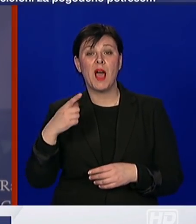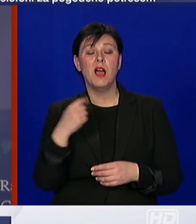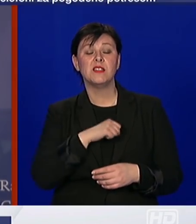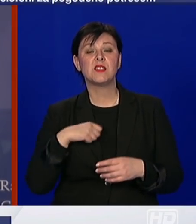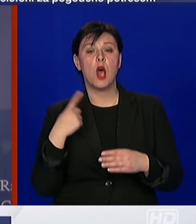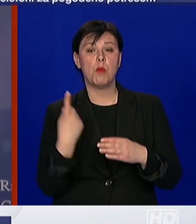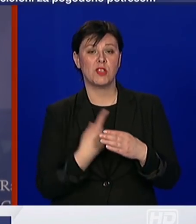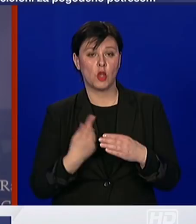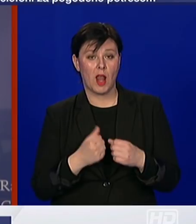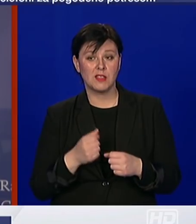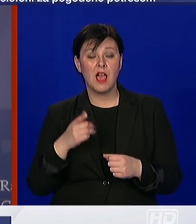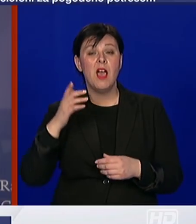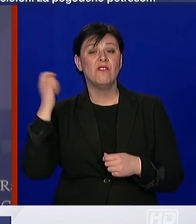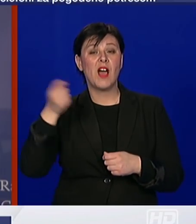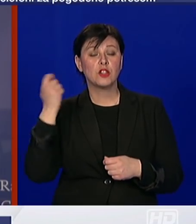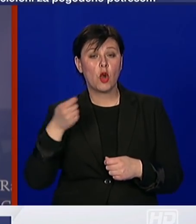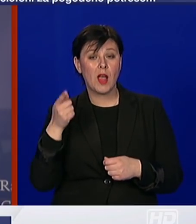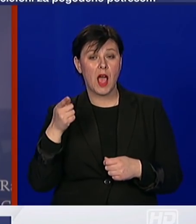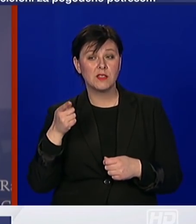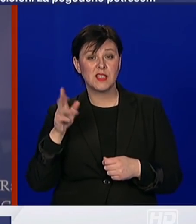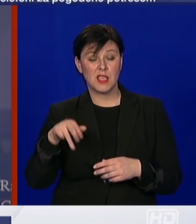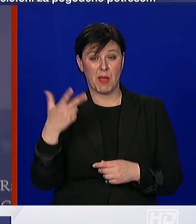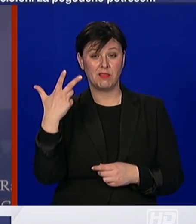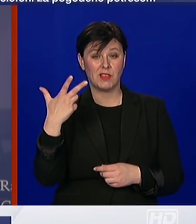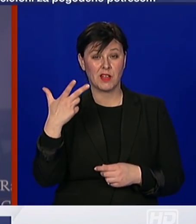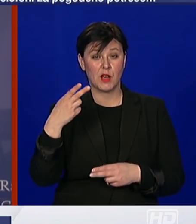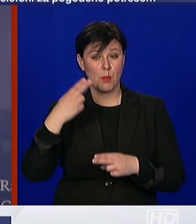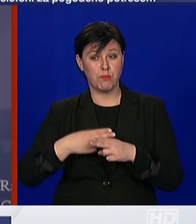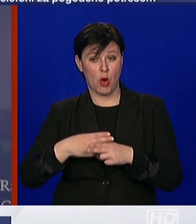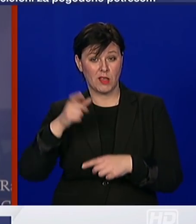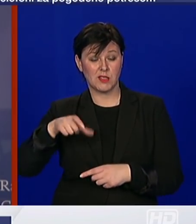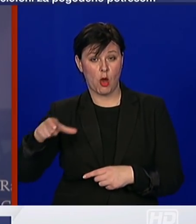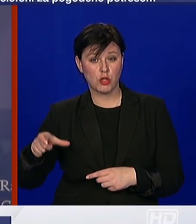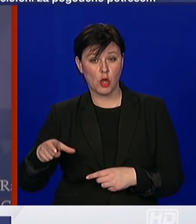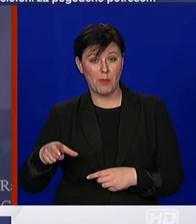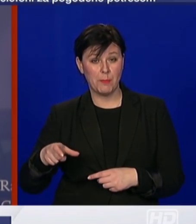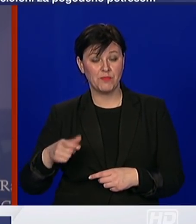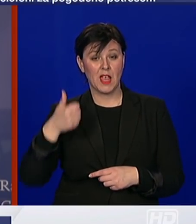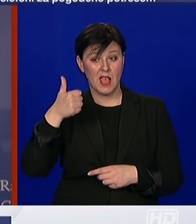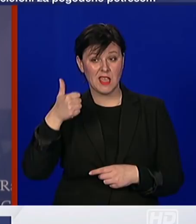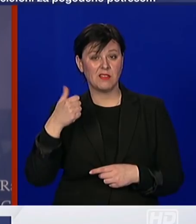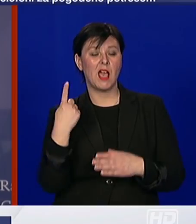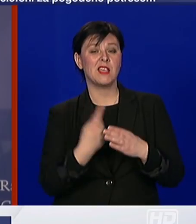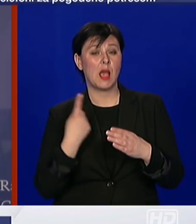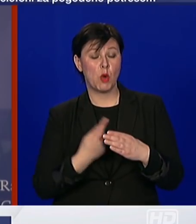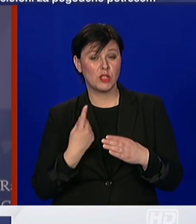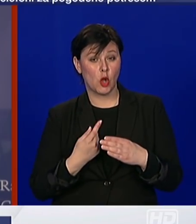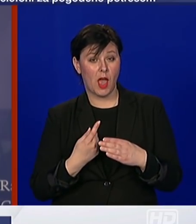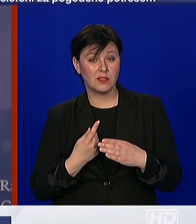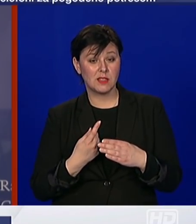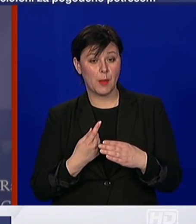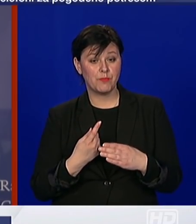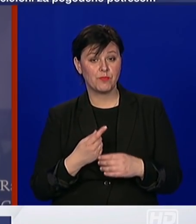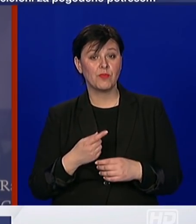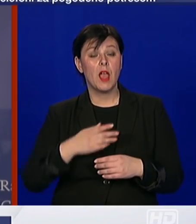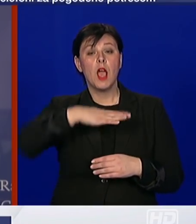Hrvatska vatrogasna zajednica ima tri oboljele osobe, jednu u samoizolaciji. Hrvatska